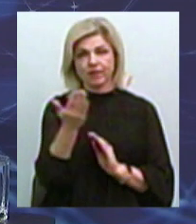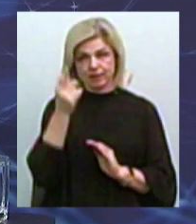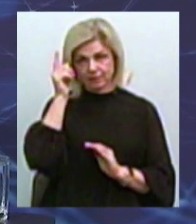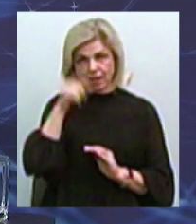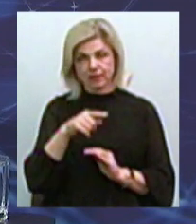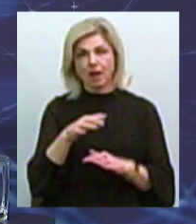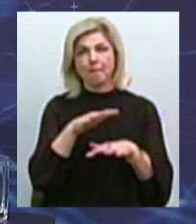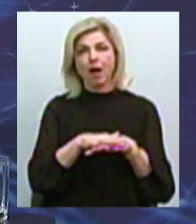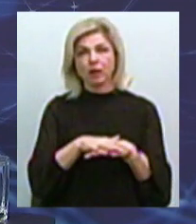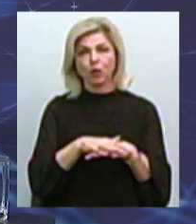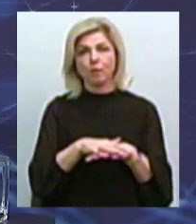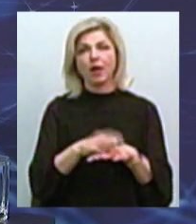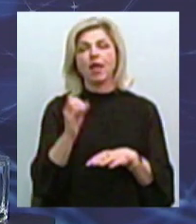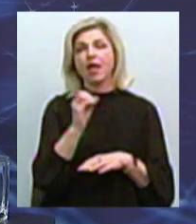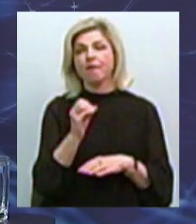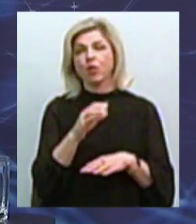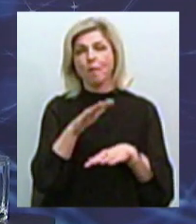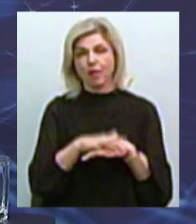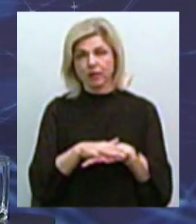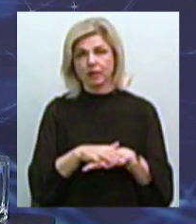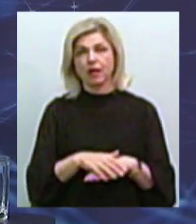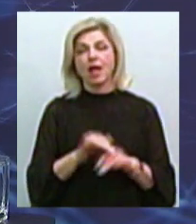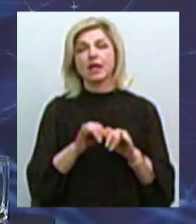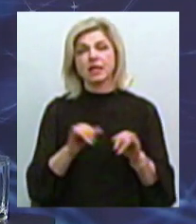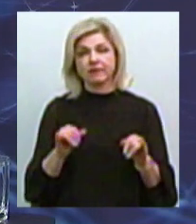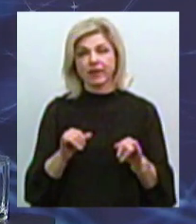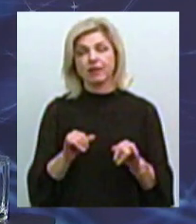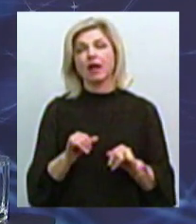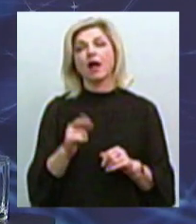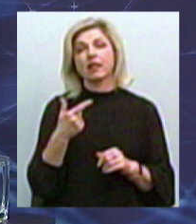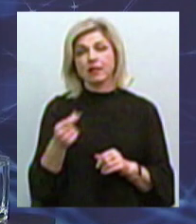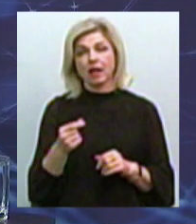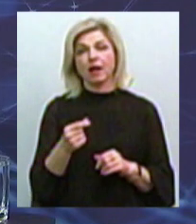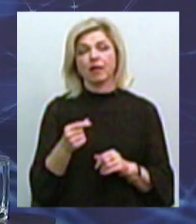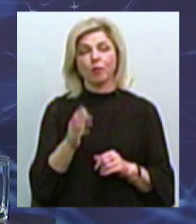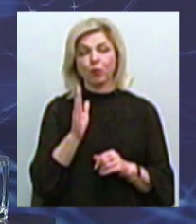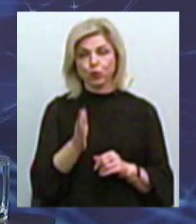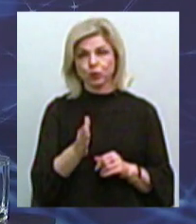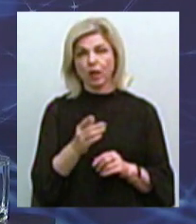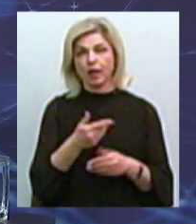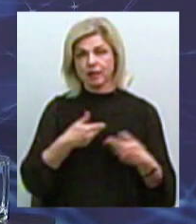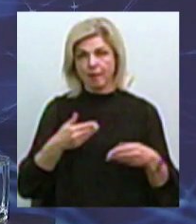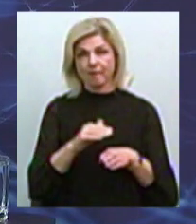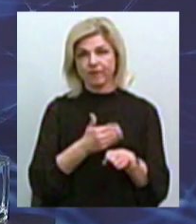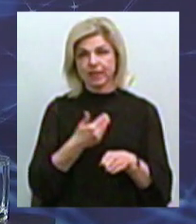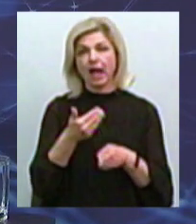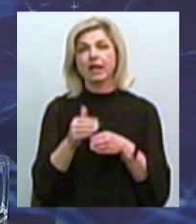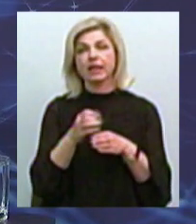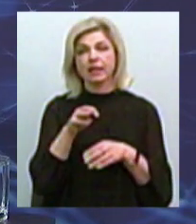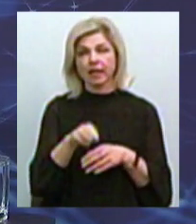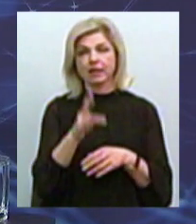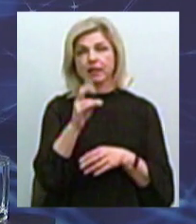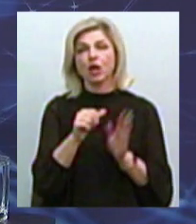банком, европейский банк, да, развитие конструкции, где реконструкции, где будет нам выделен кредит на 60